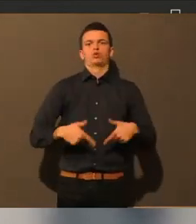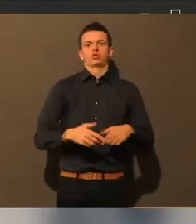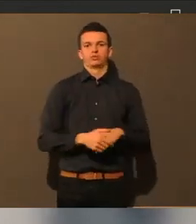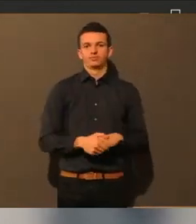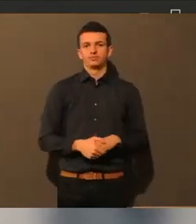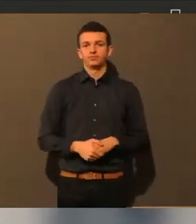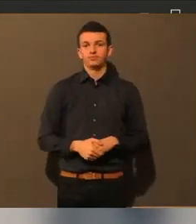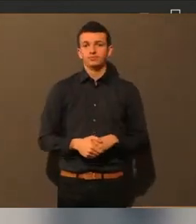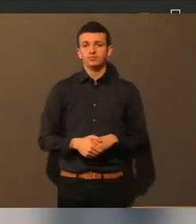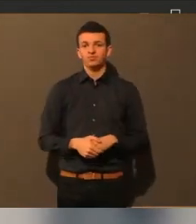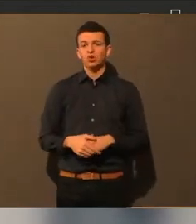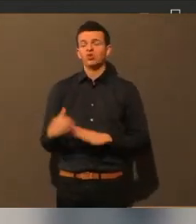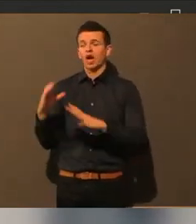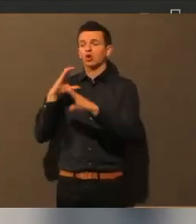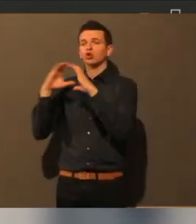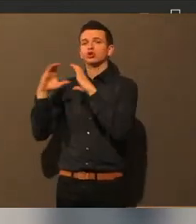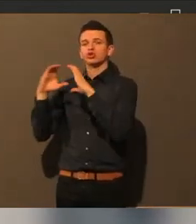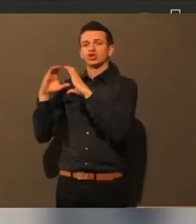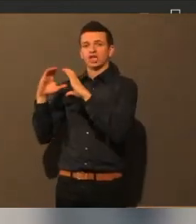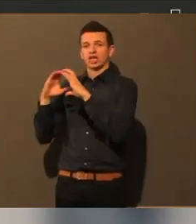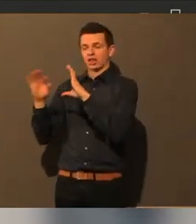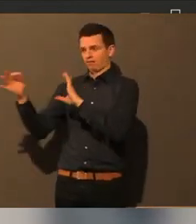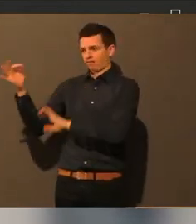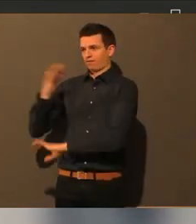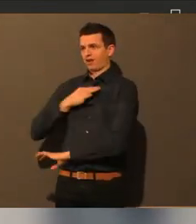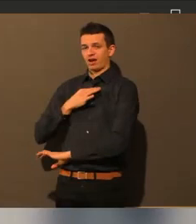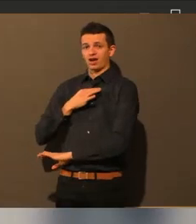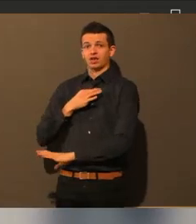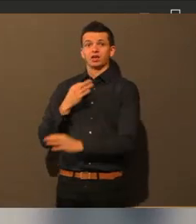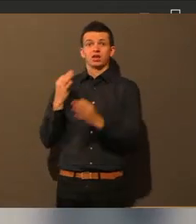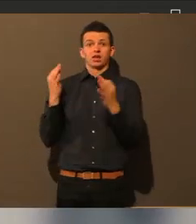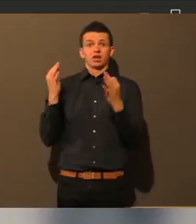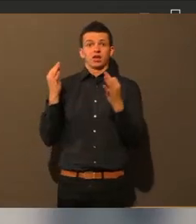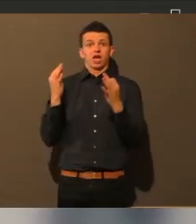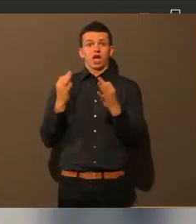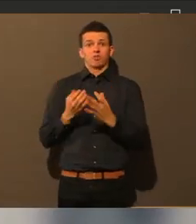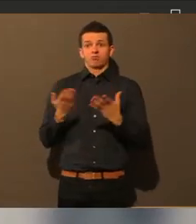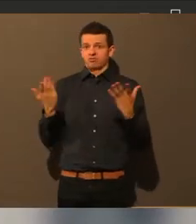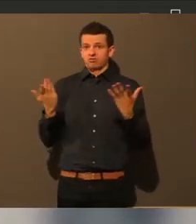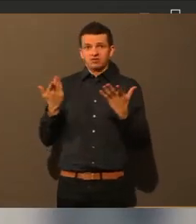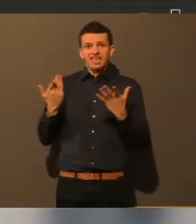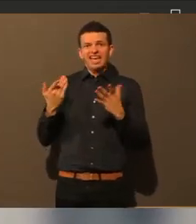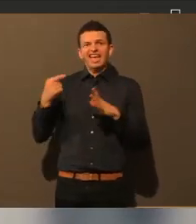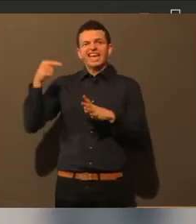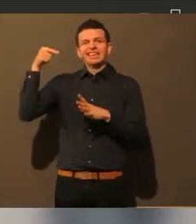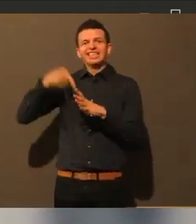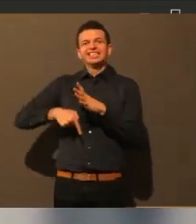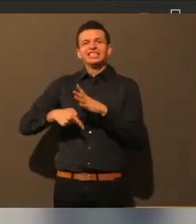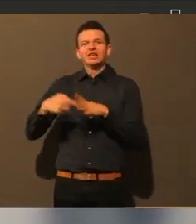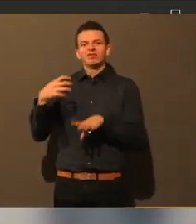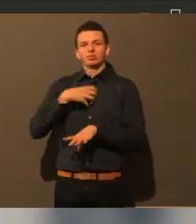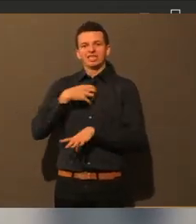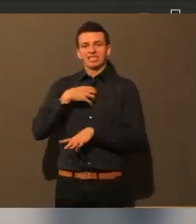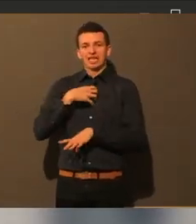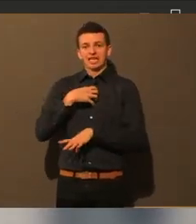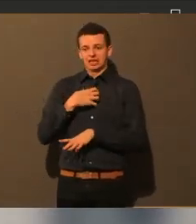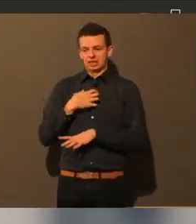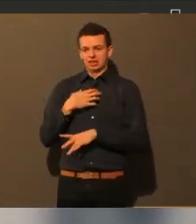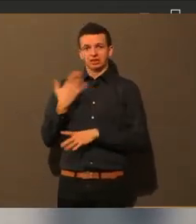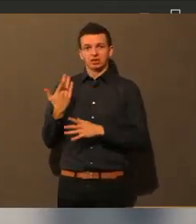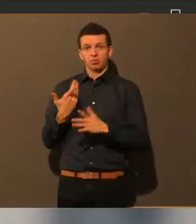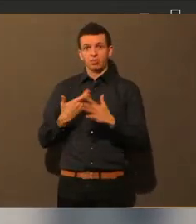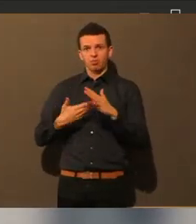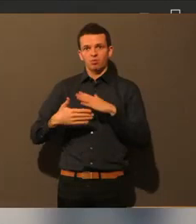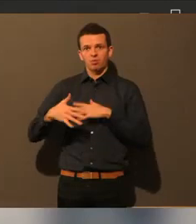die Intensivpatientenzahlen steigen, ob es dann ein Corona-Krankenhaus in Augsburg gibt und die anderen bleiben